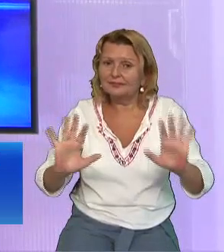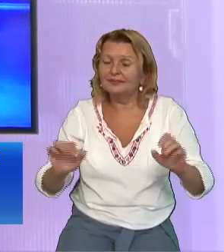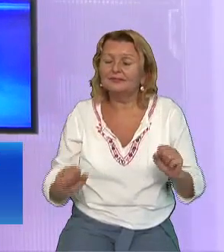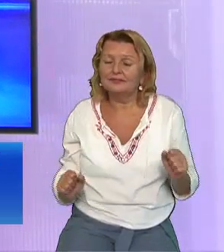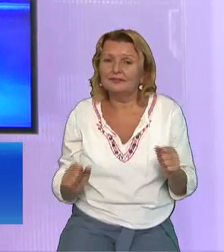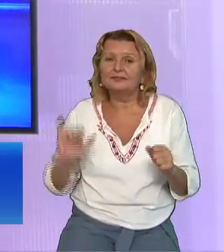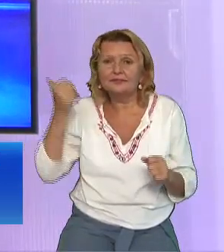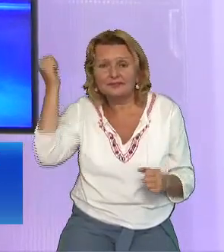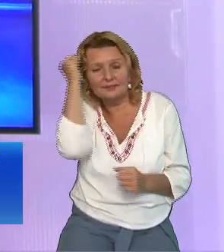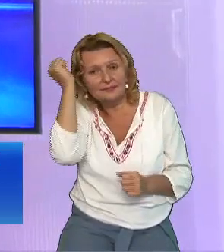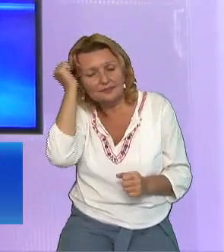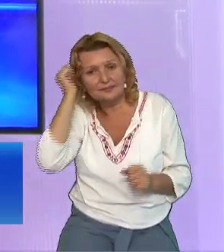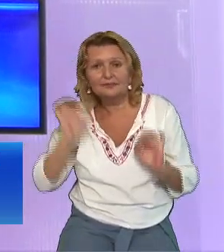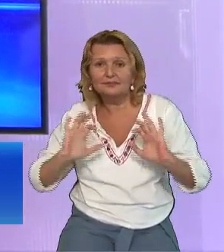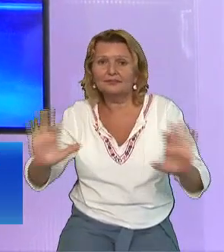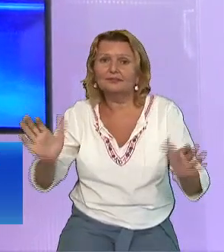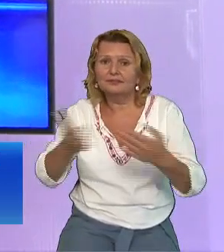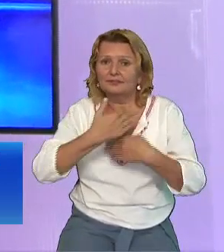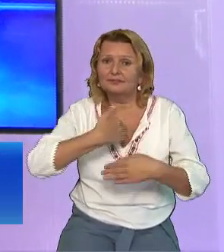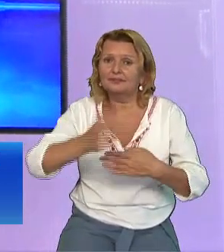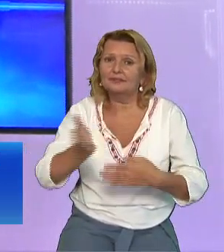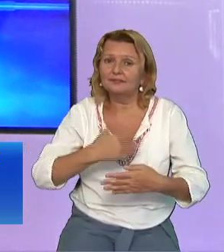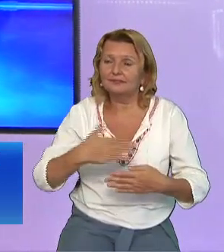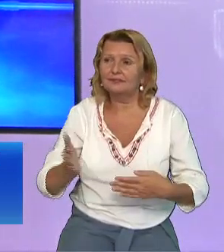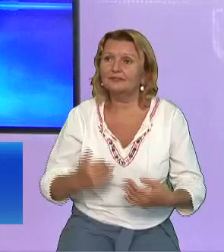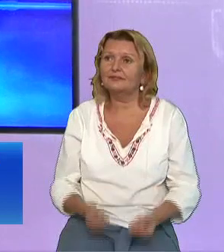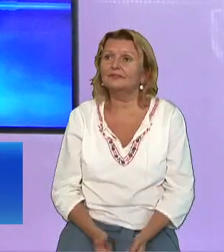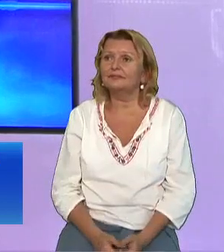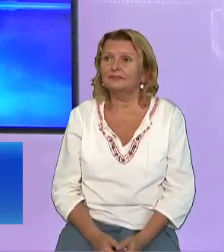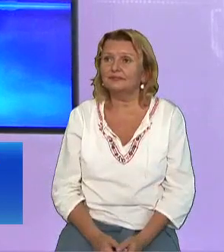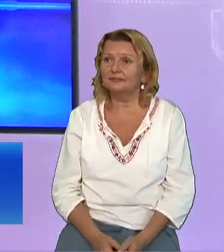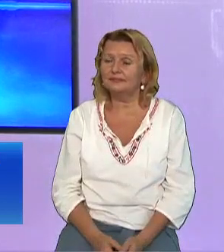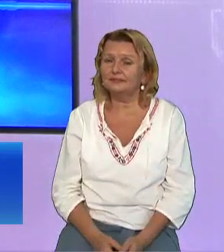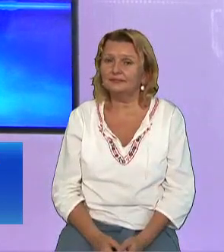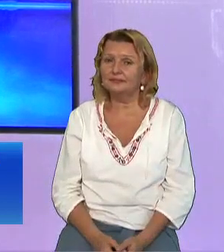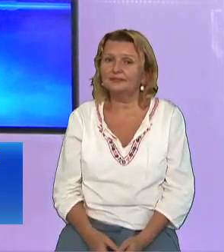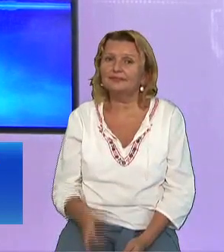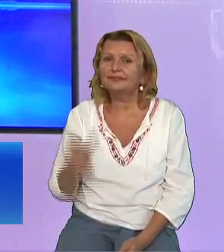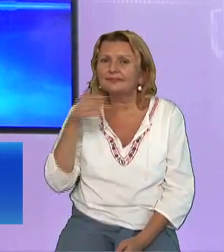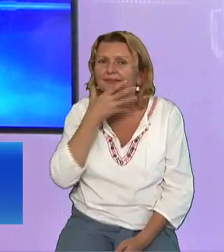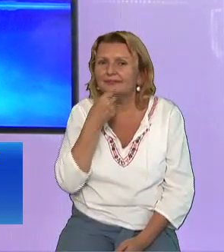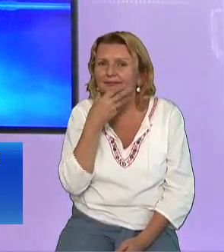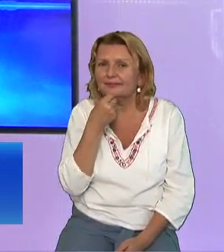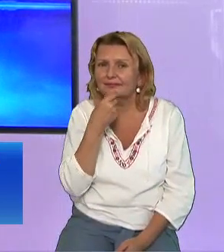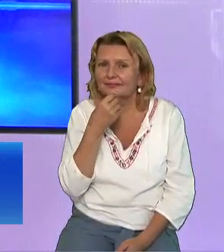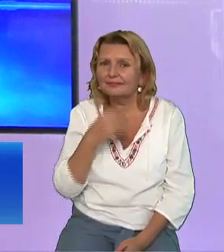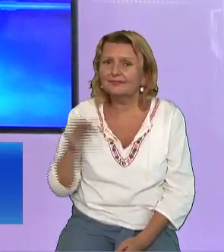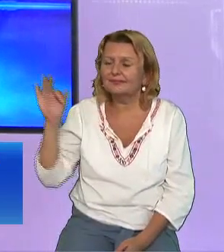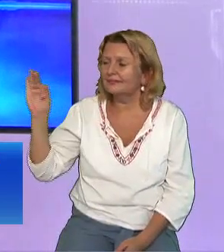liniștite Numai că nu s-a întâmplat așa Mărimile Ierusalimului Respectiv marii preoți Farisei, sadicii, răzbunătorii